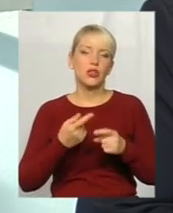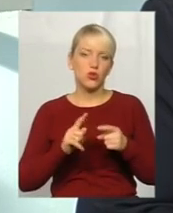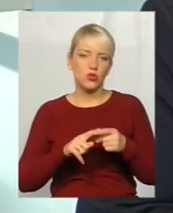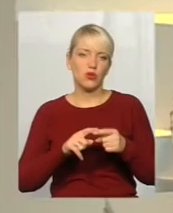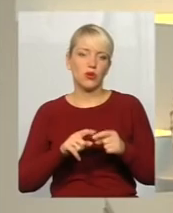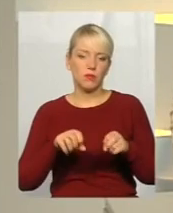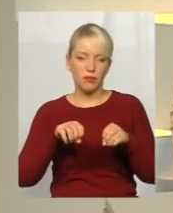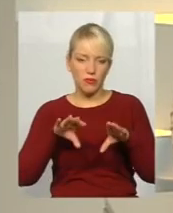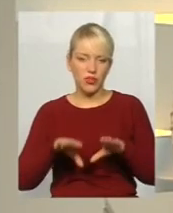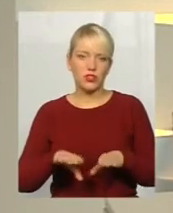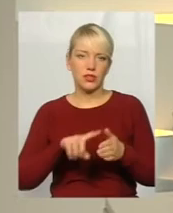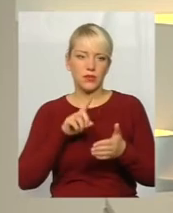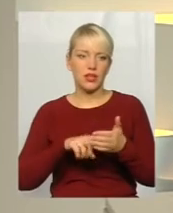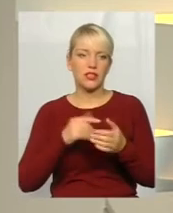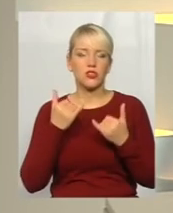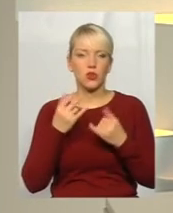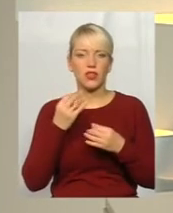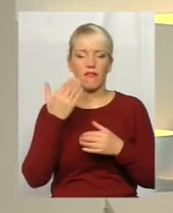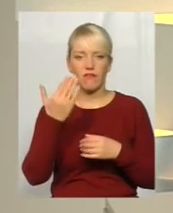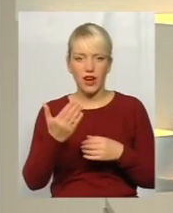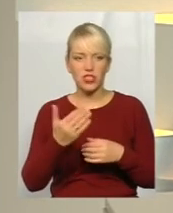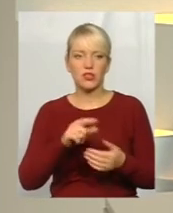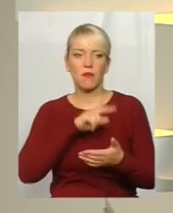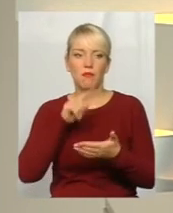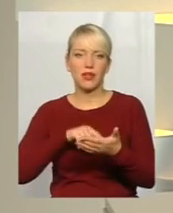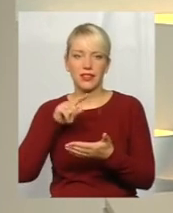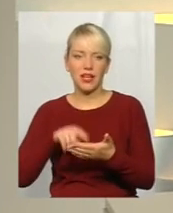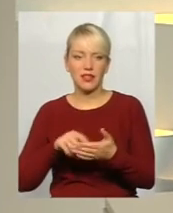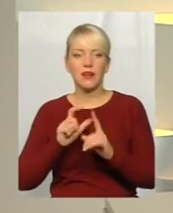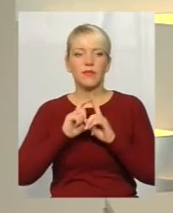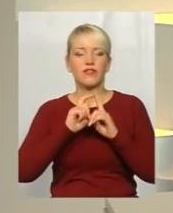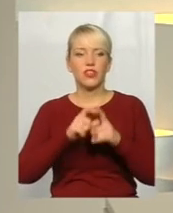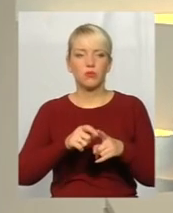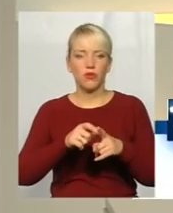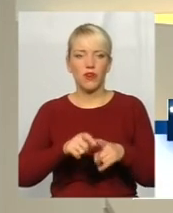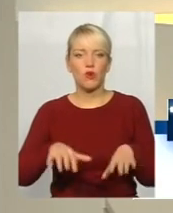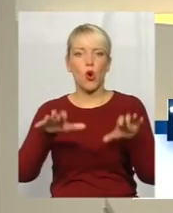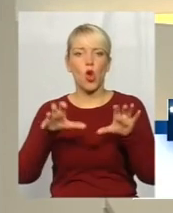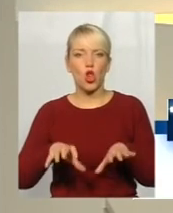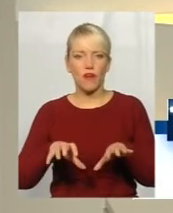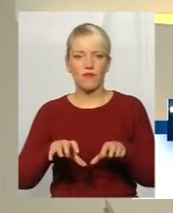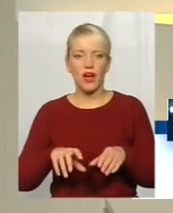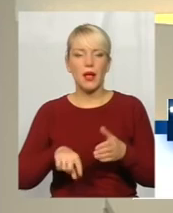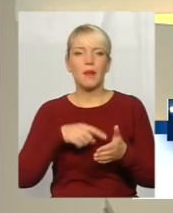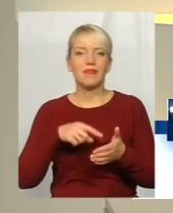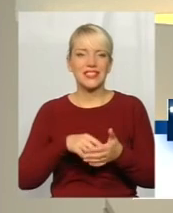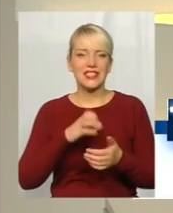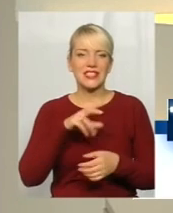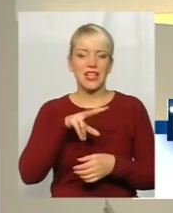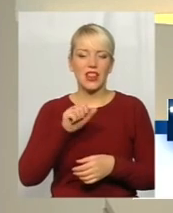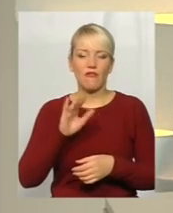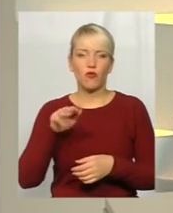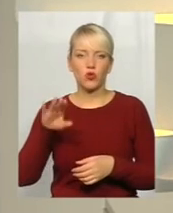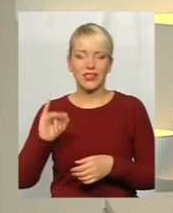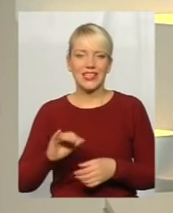є. Сьогодні на питання ваші, шановні глядачі, відповідав голова міста Славути, міський голова